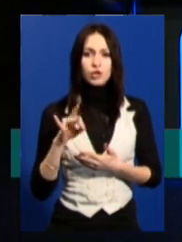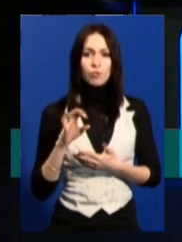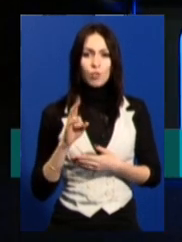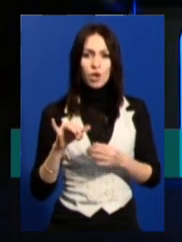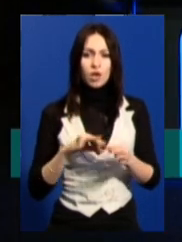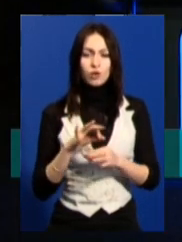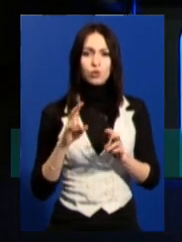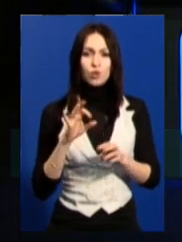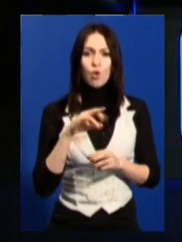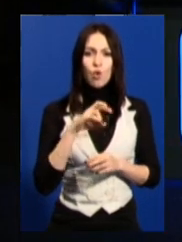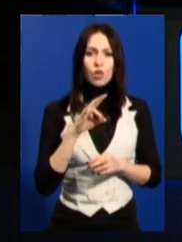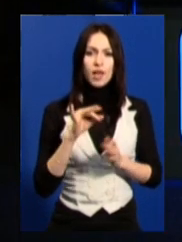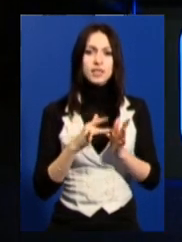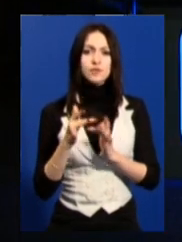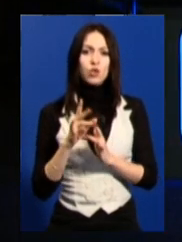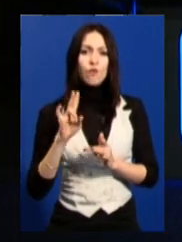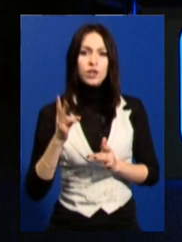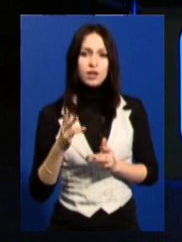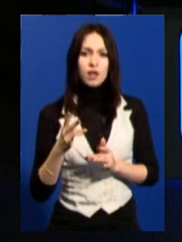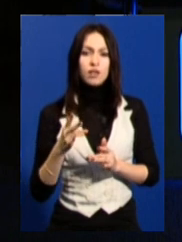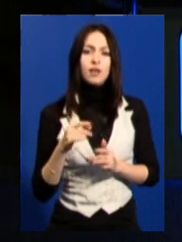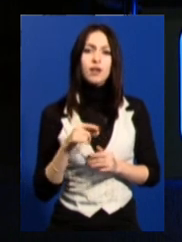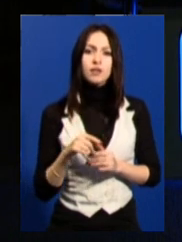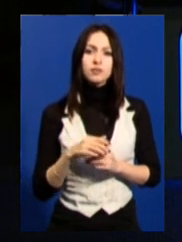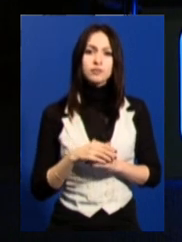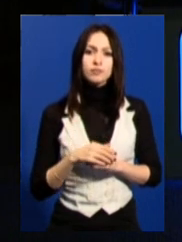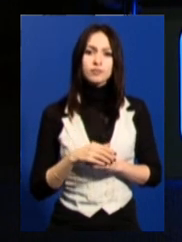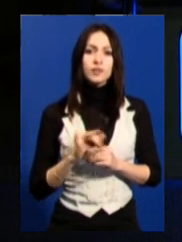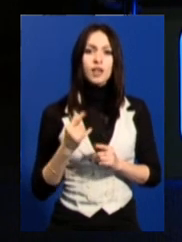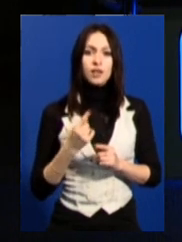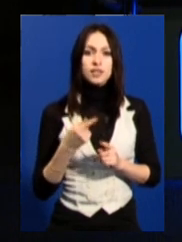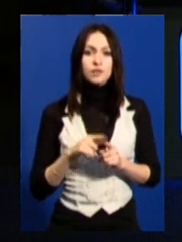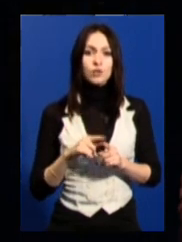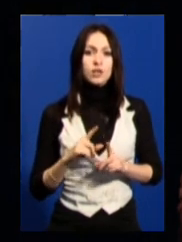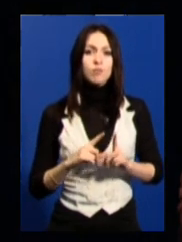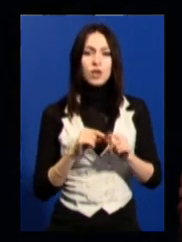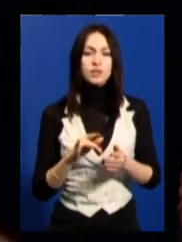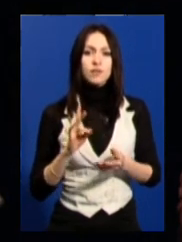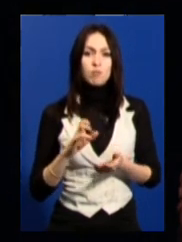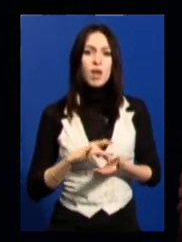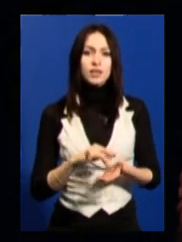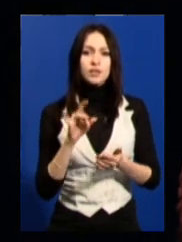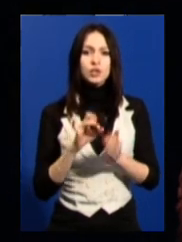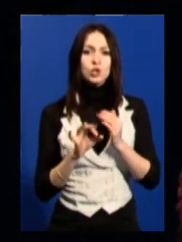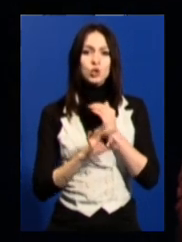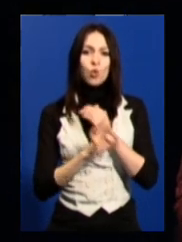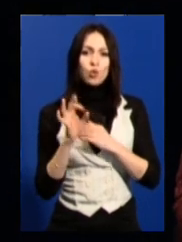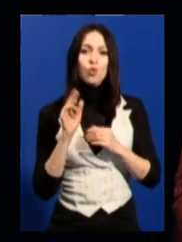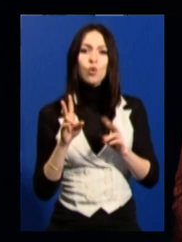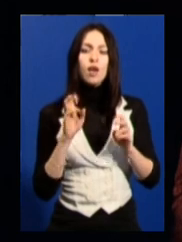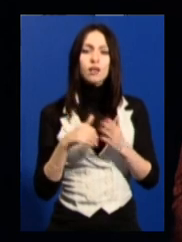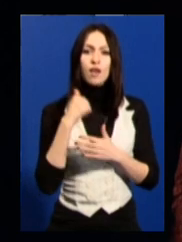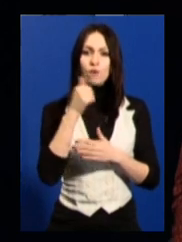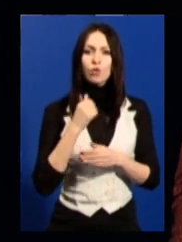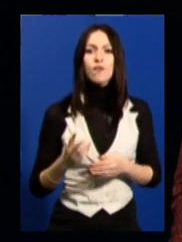Миколає, і один зі співорганізаторів цієї поїздки, «Мандрівники зі Сходу». Розкажіть, будь ласка, як новорічна